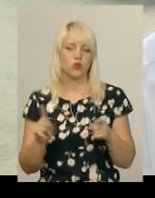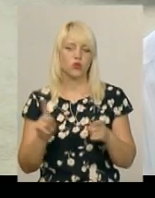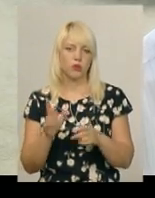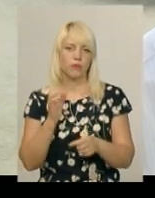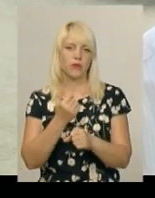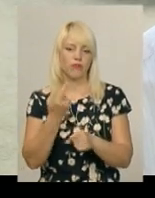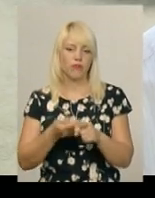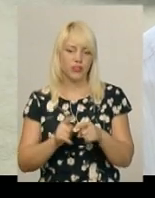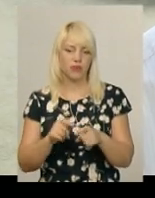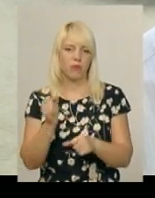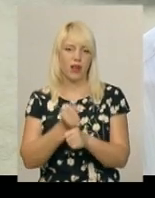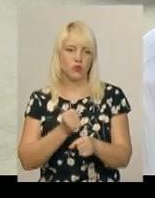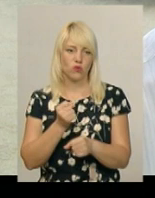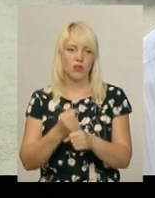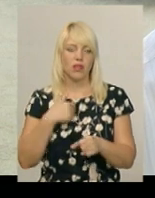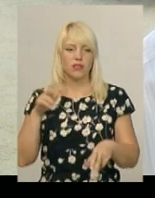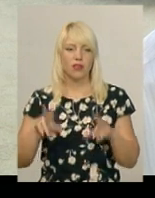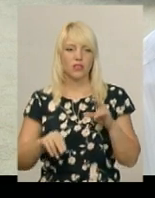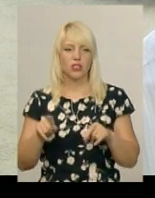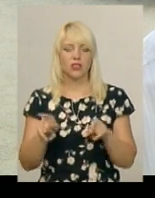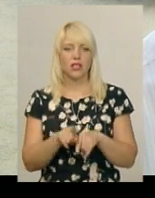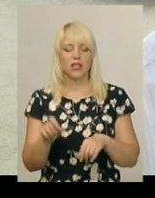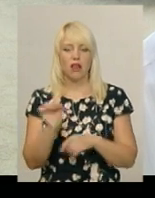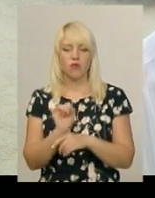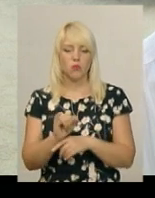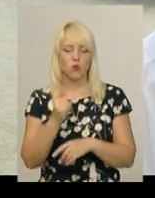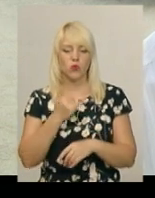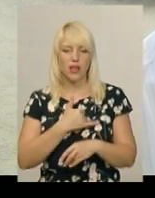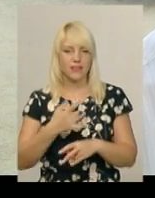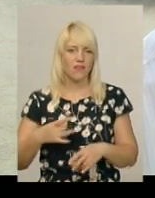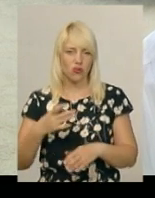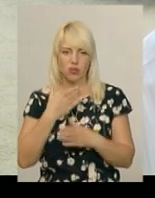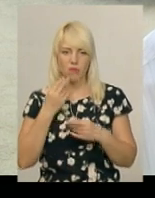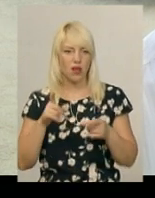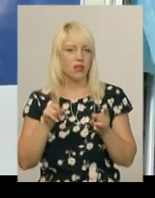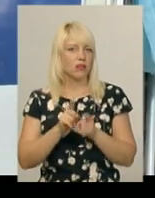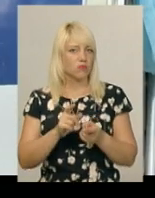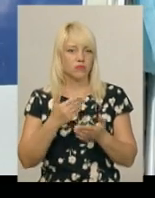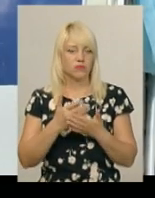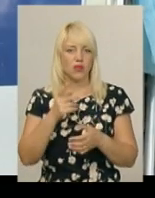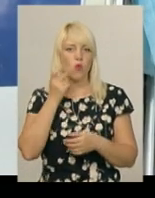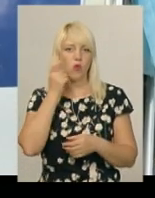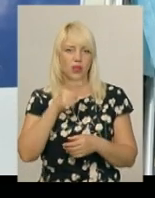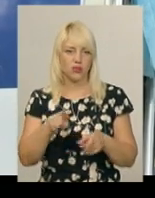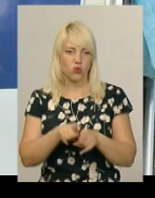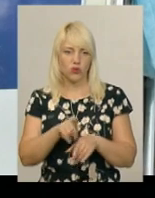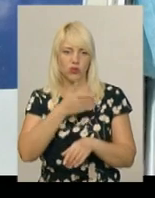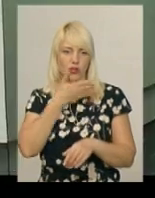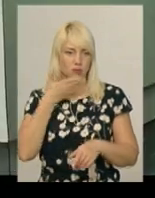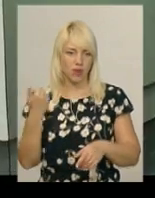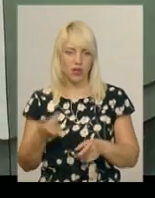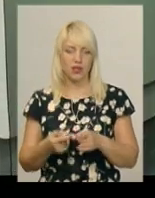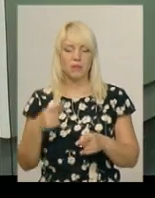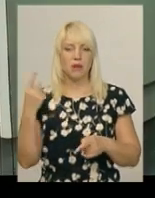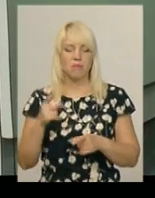вважаю, що таких зараз автомобілів немає не то, що в нашому регіоні. Мабуть, по Україні теж немає. Перший виїзд цього спецавтомобілю